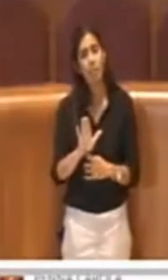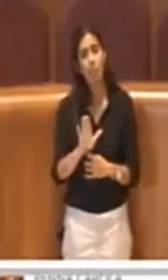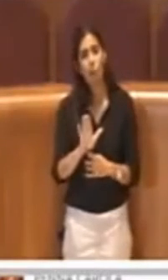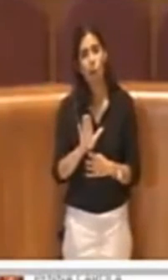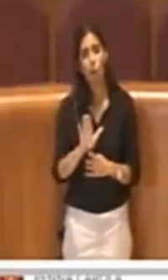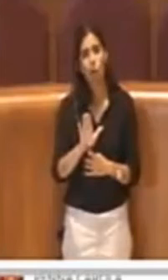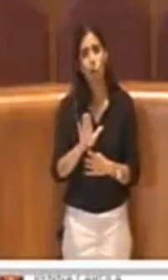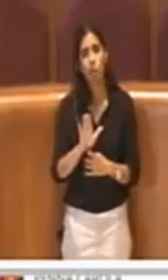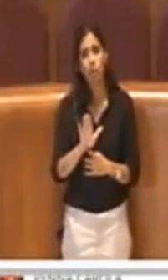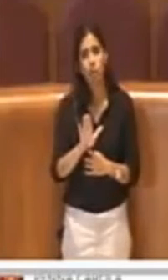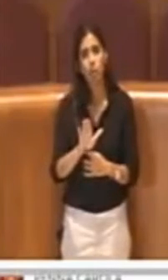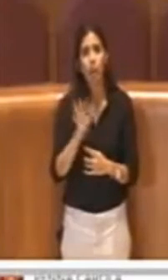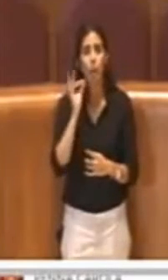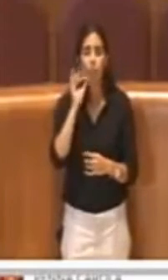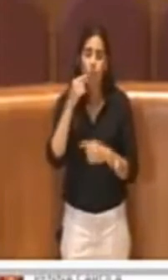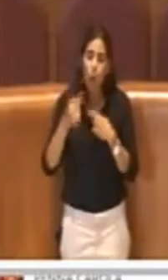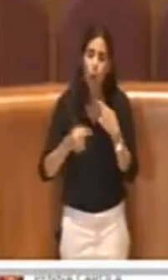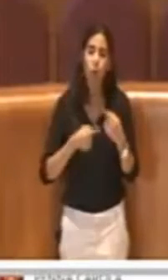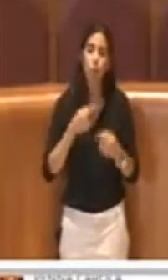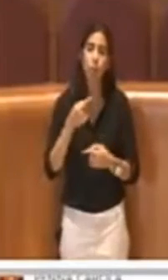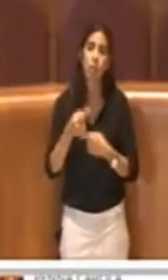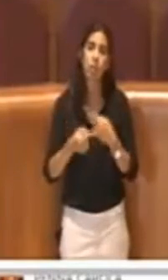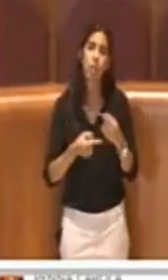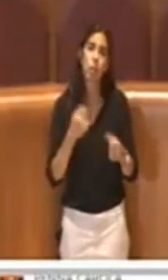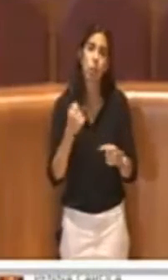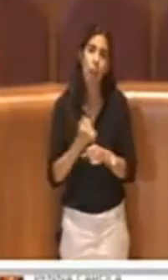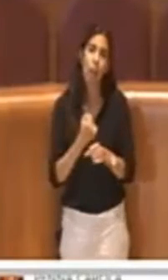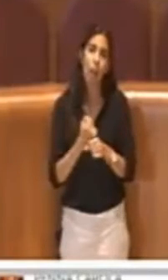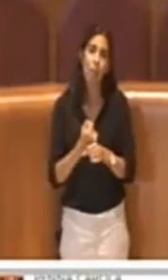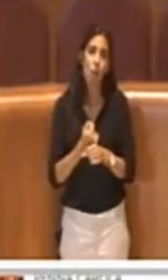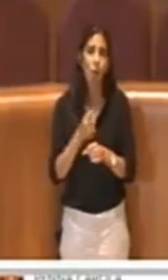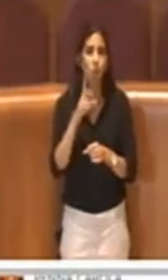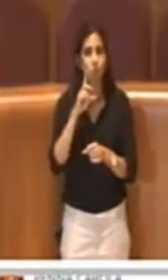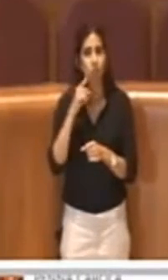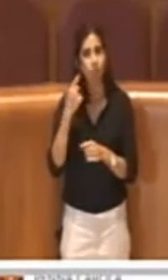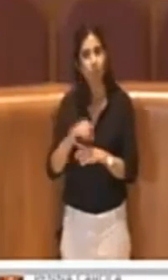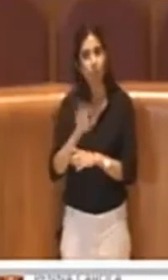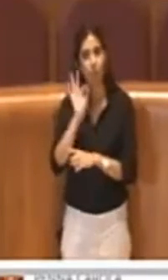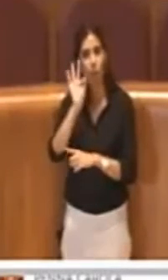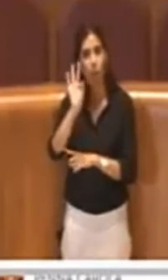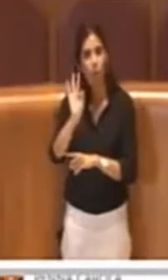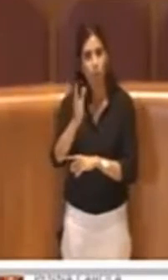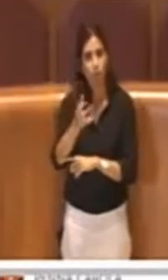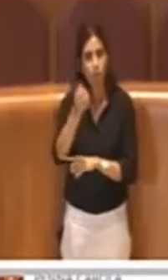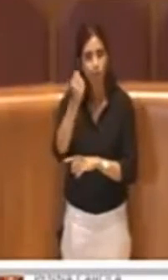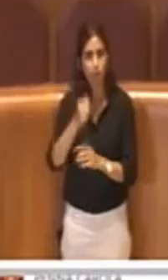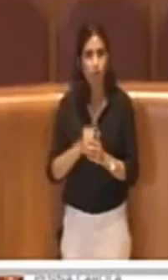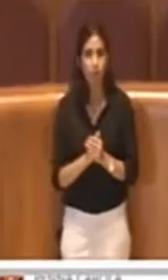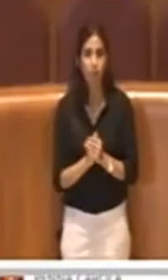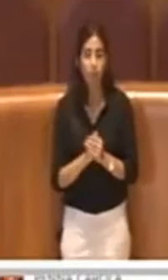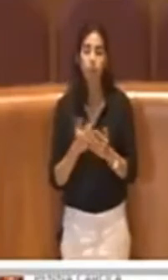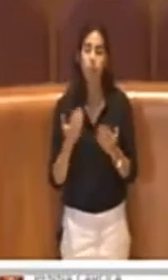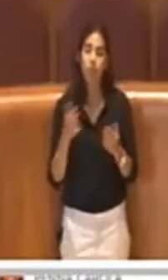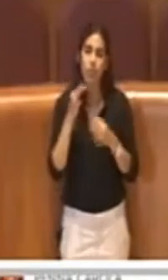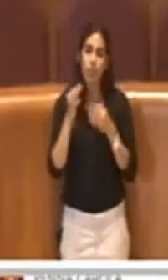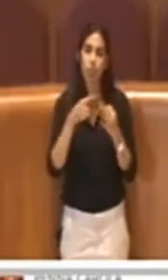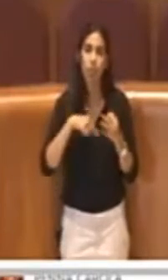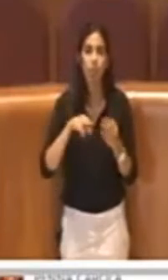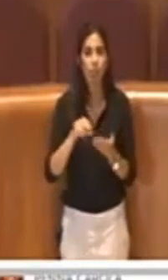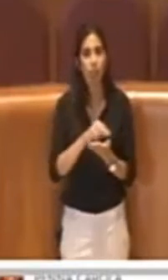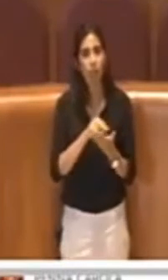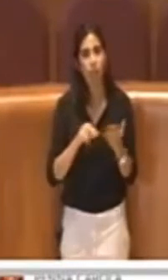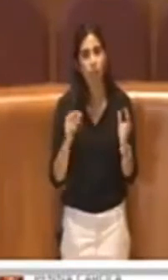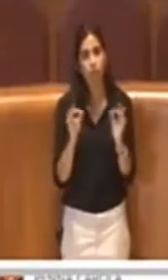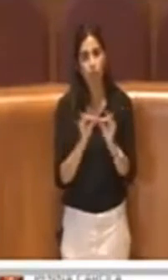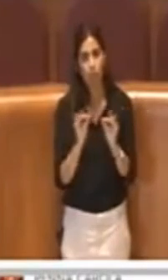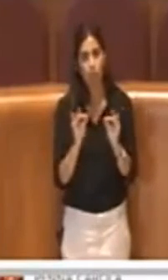continuare a lavorare nella direzione che dicevo prima. Quindi voteremo favorevolmente, rassicurando tutti